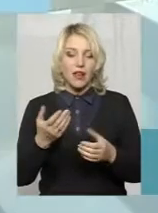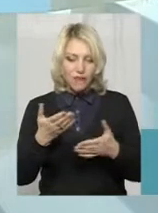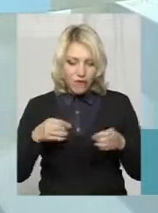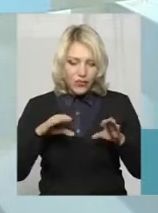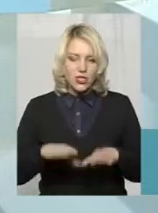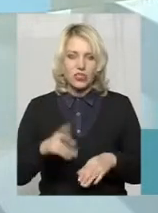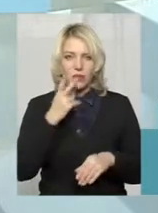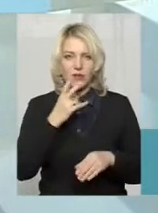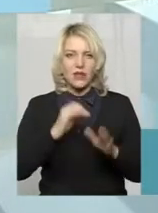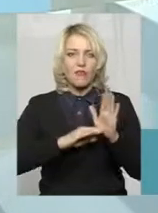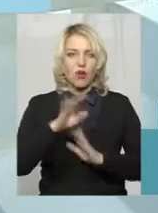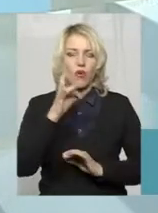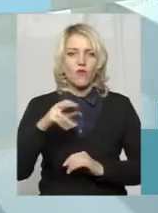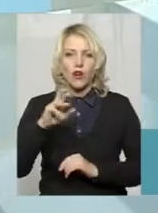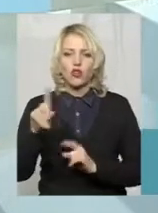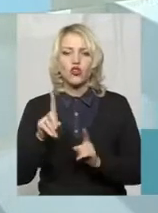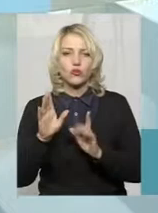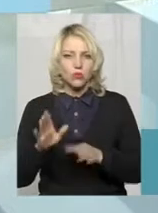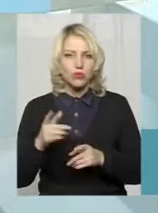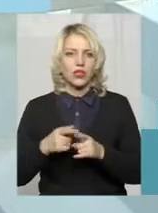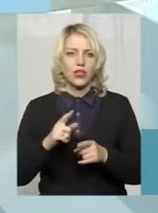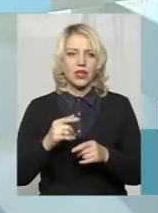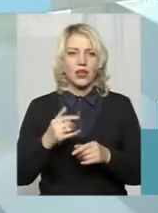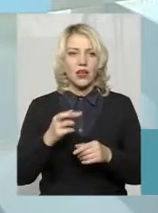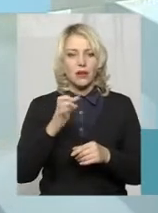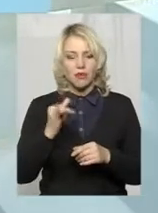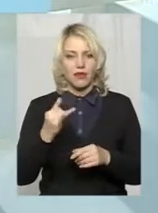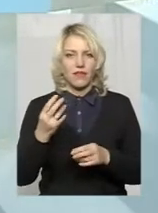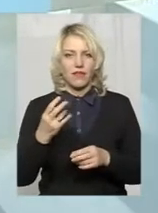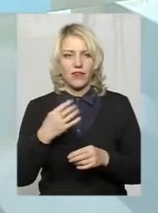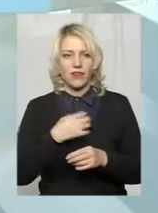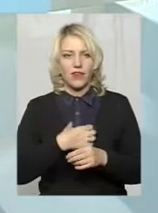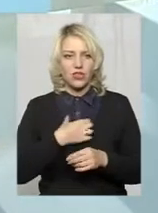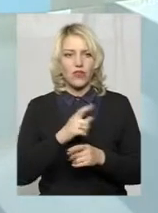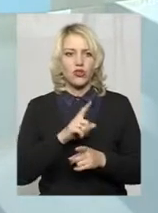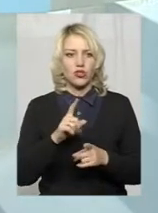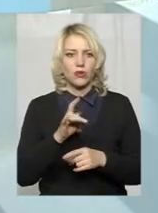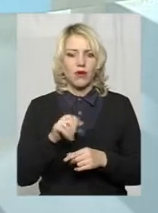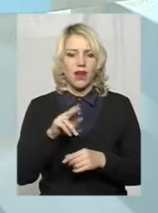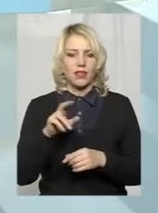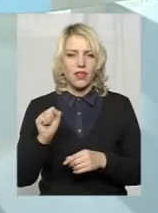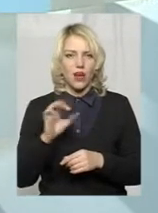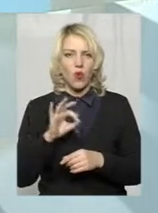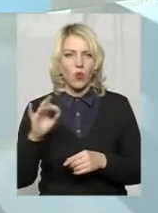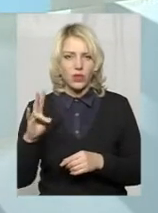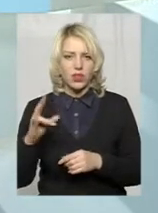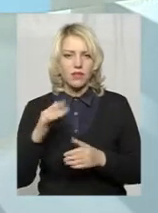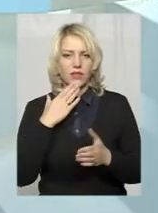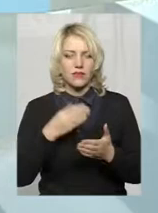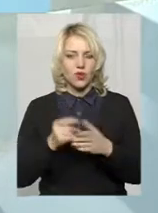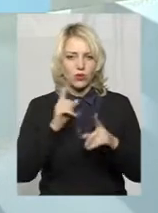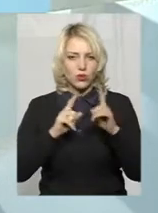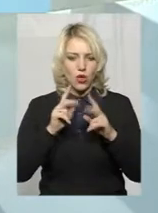від цього буде залежати. Звісно, що воно було би на часі, якщо би Рада ООН уже під... на своєму засіданні